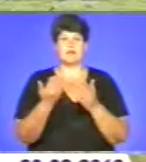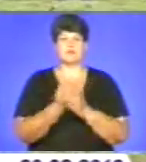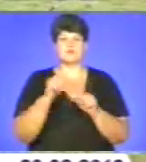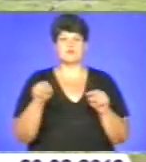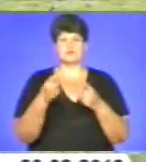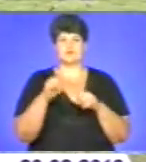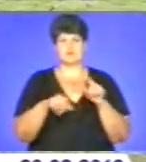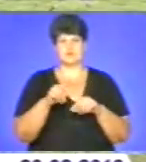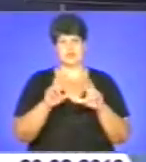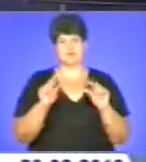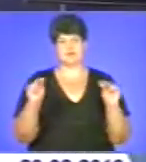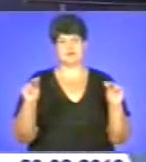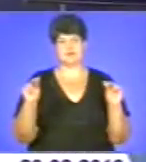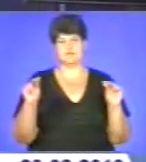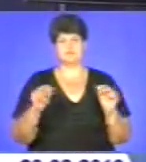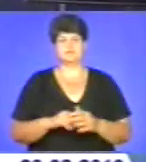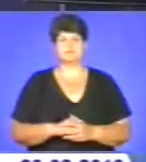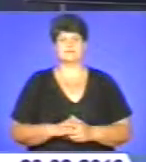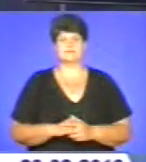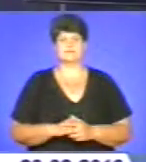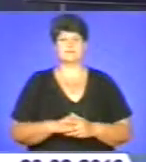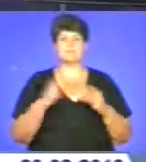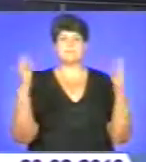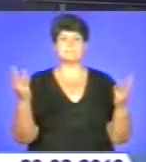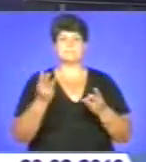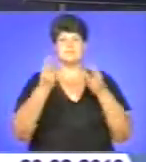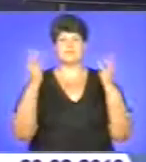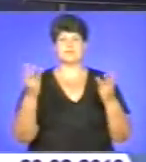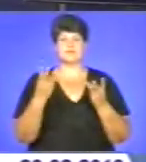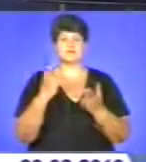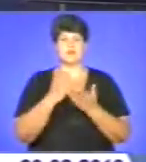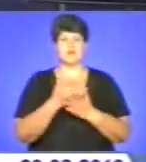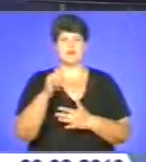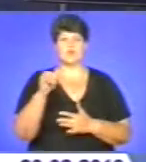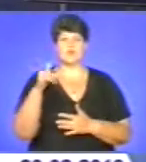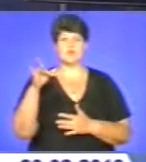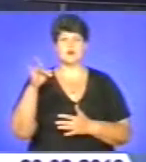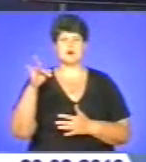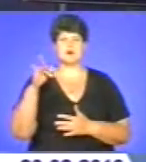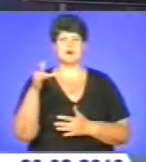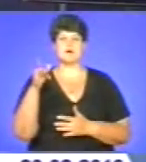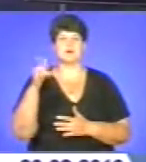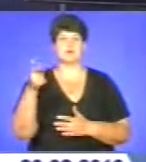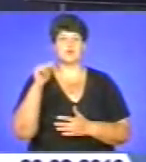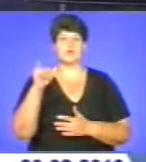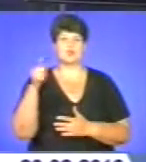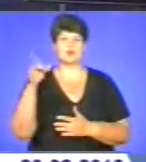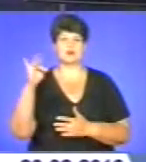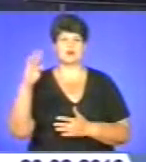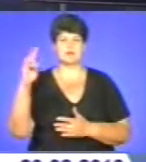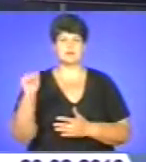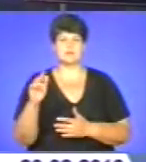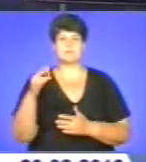родини – щасливі. Блакитний вогник запалав у Гридну і Підгаєцьку району. В урочистому запаленні факела